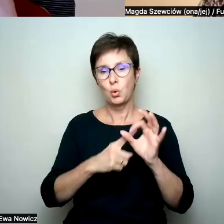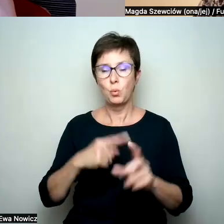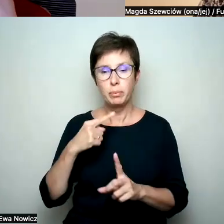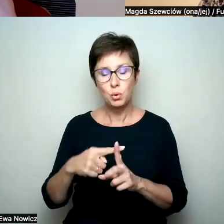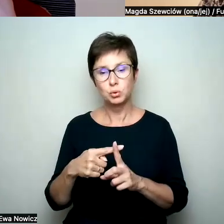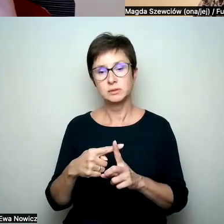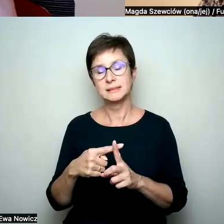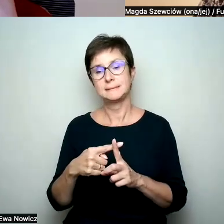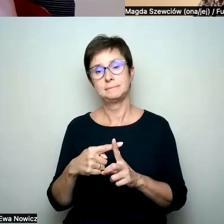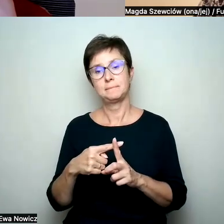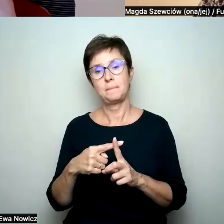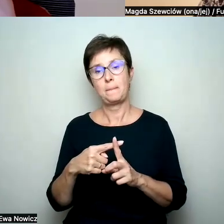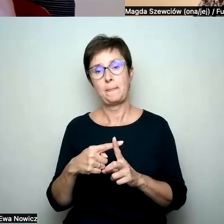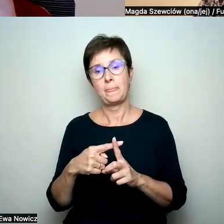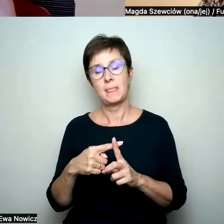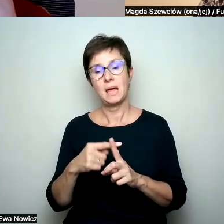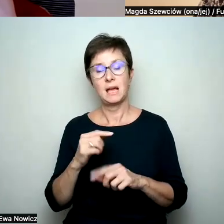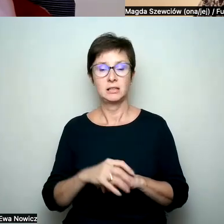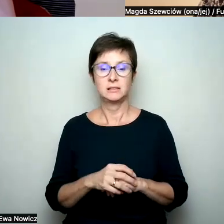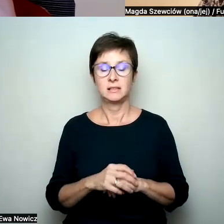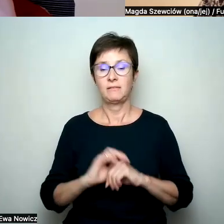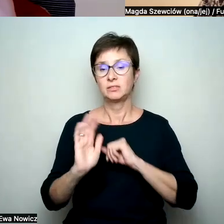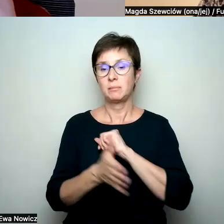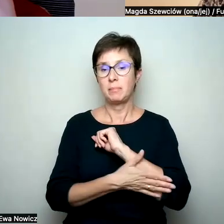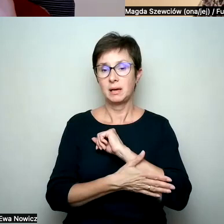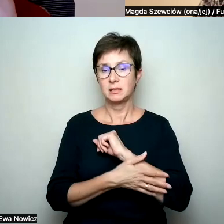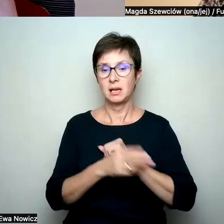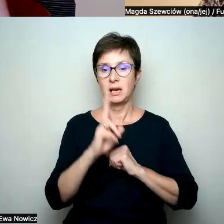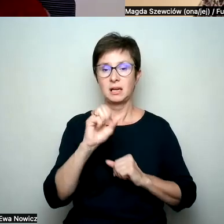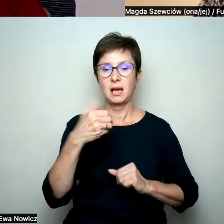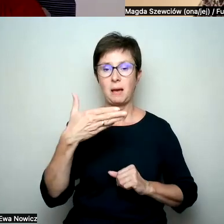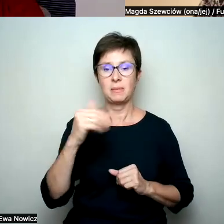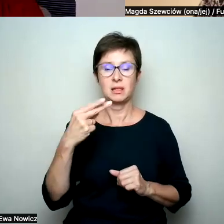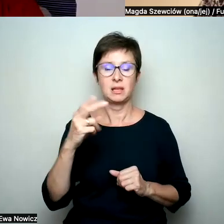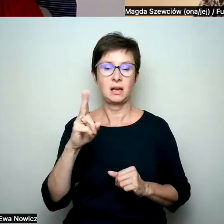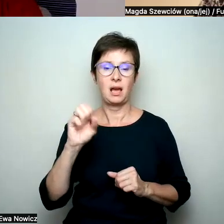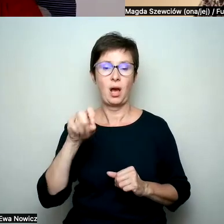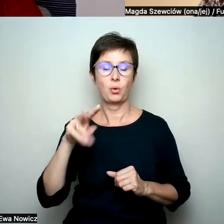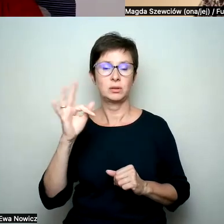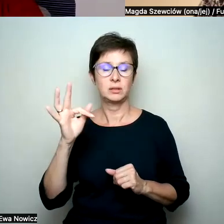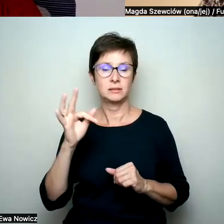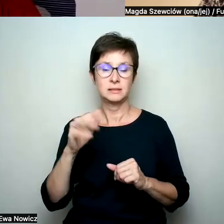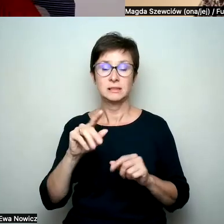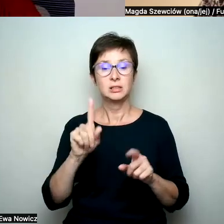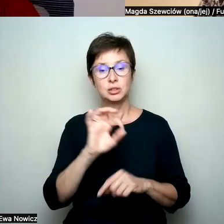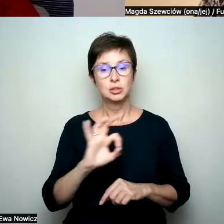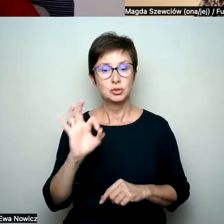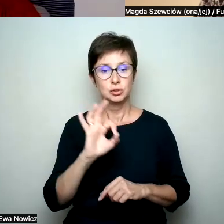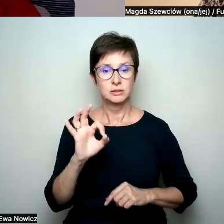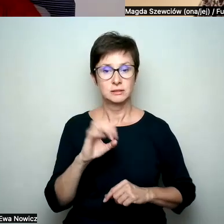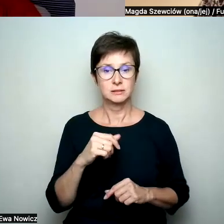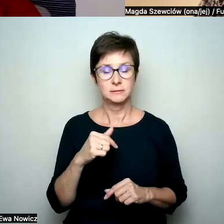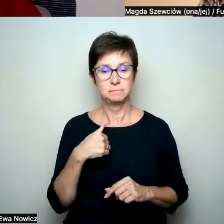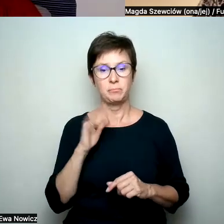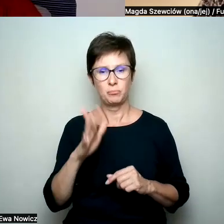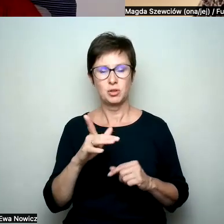wsparcie w coming out. Natomiast ja sobie myślę, że to takie pytanie, na które będziemy po prostu odpowiadać